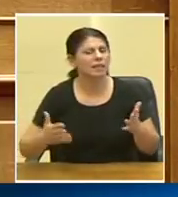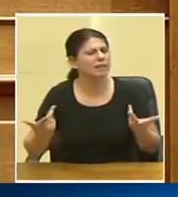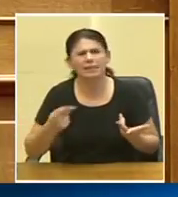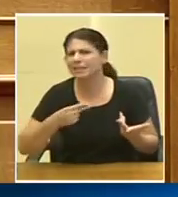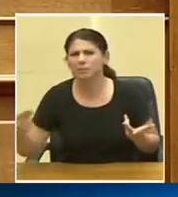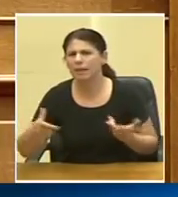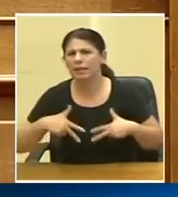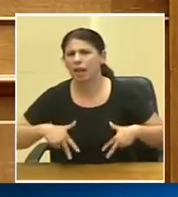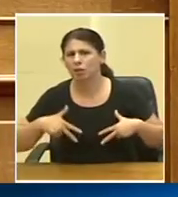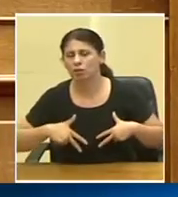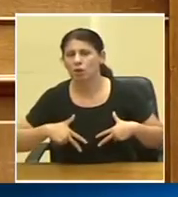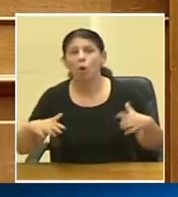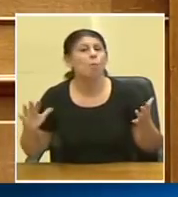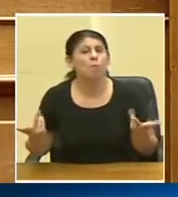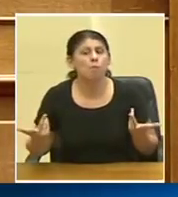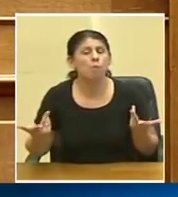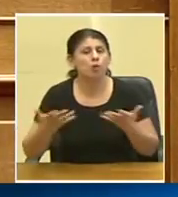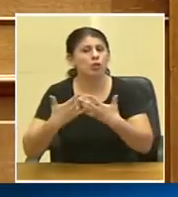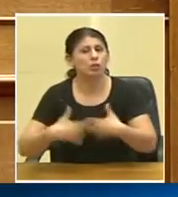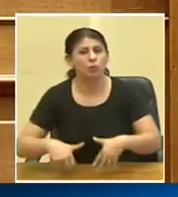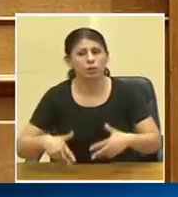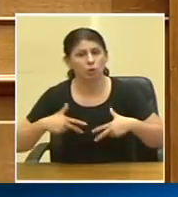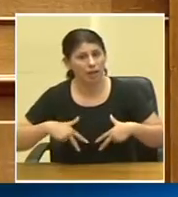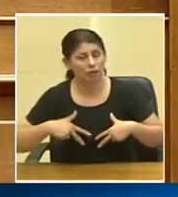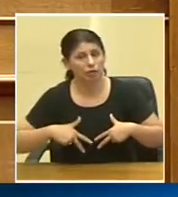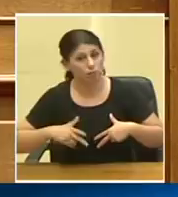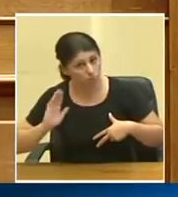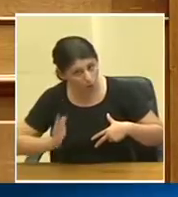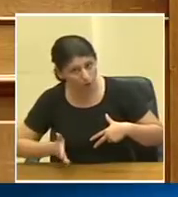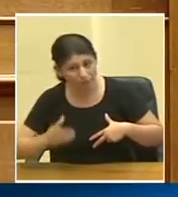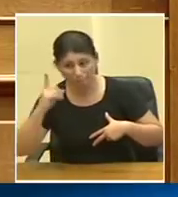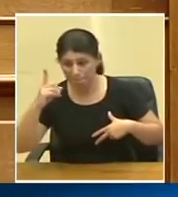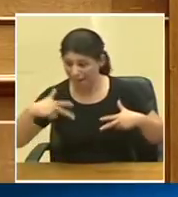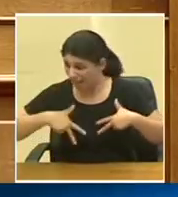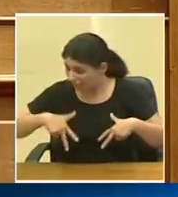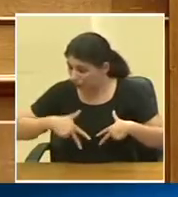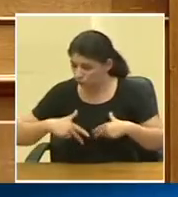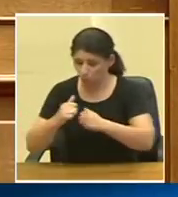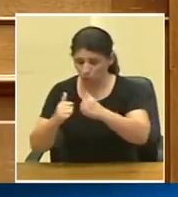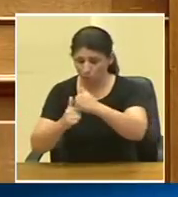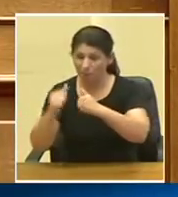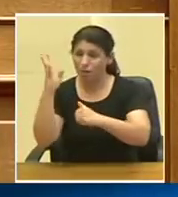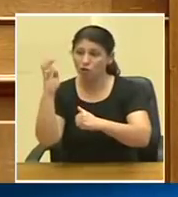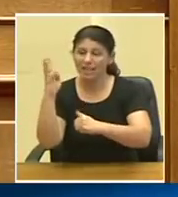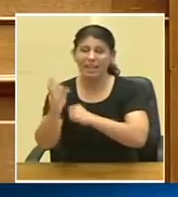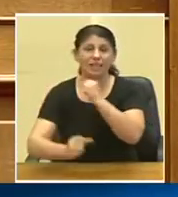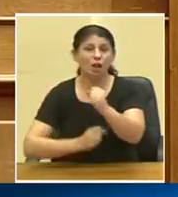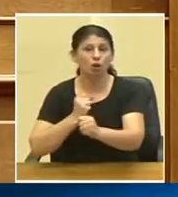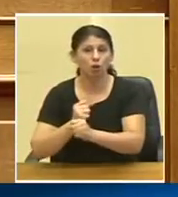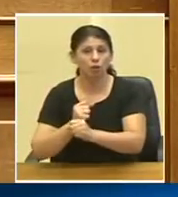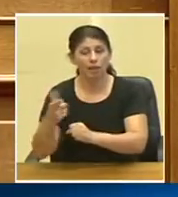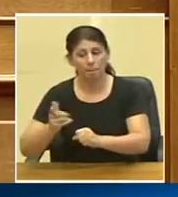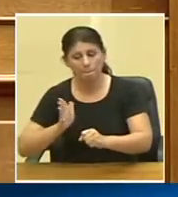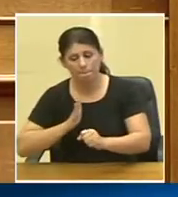σημαίνει κράτος πώς λειτουργεί είναι δυνατόν με ένα κράτος δομημένο 40 χρόνια είτε στο